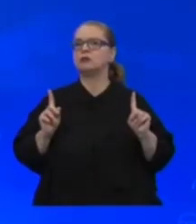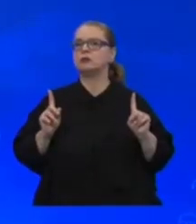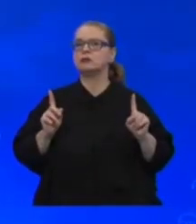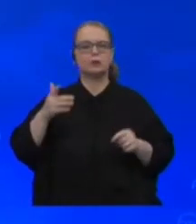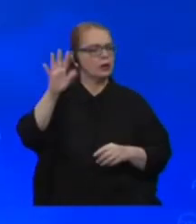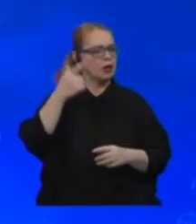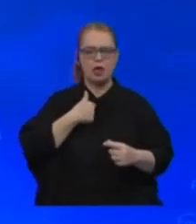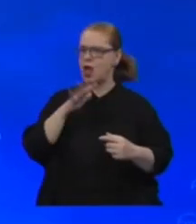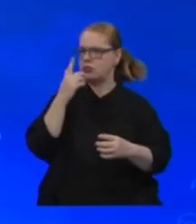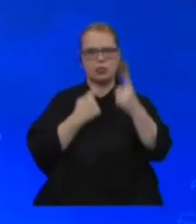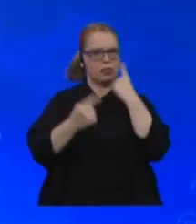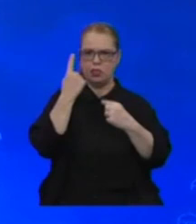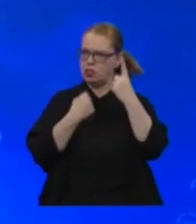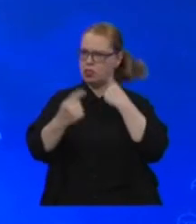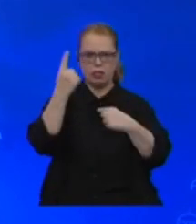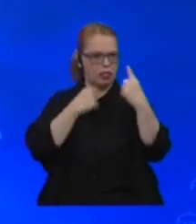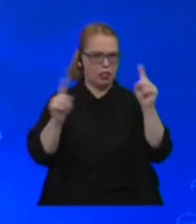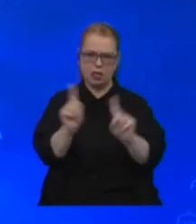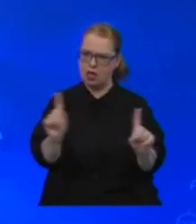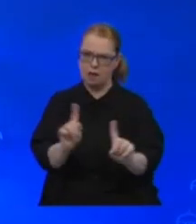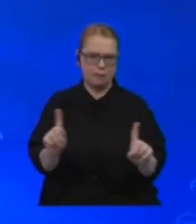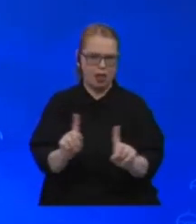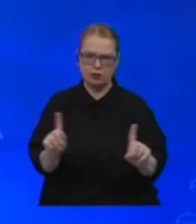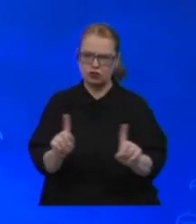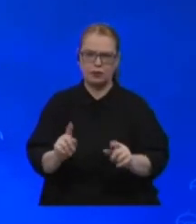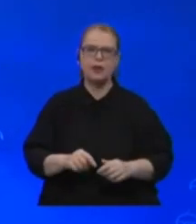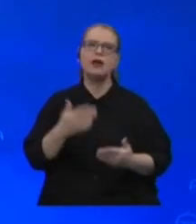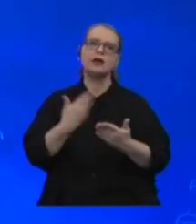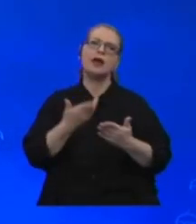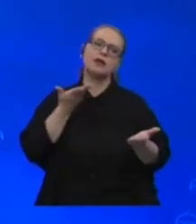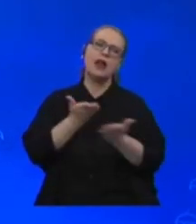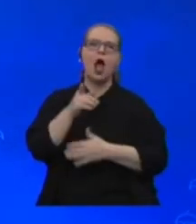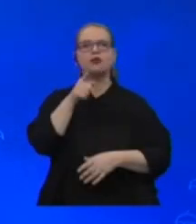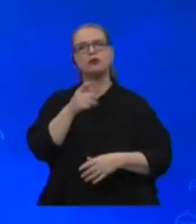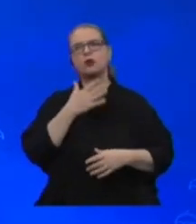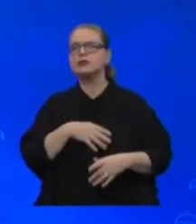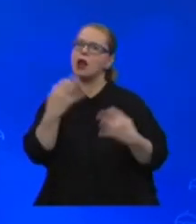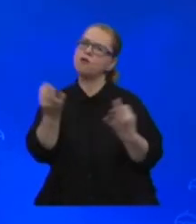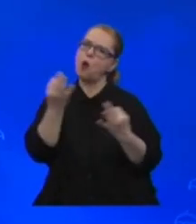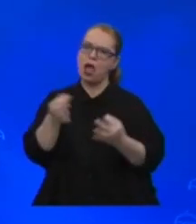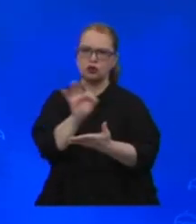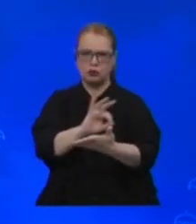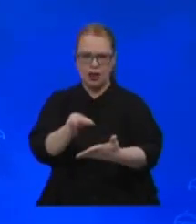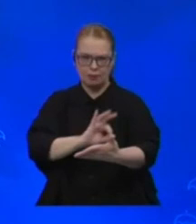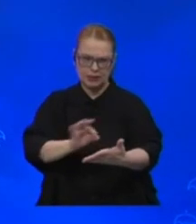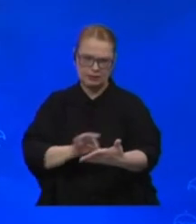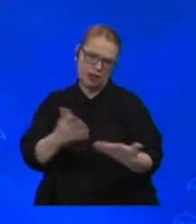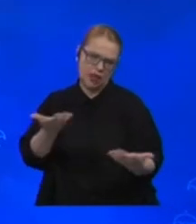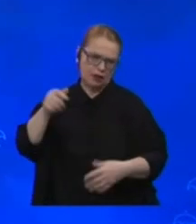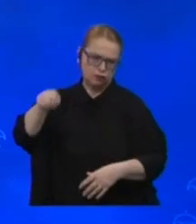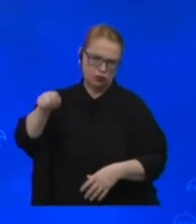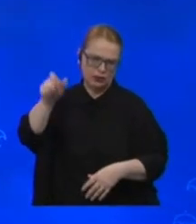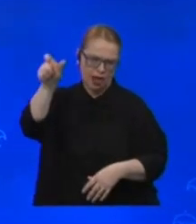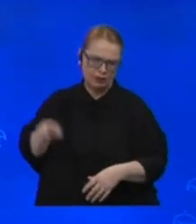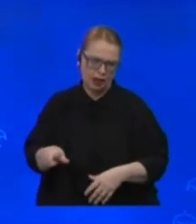nevyplakávam, ak by to chcel poslanec, ktorého meno sa nevyslovuje, opäť raz napísať. Iba by som rád uviedol na správnu mieru jeho